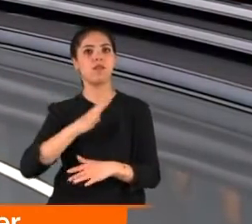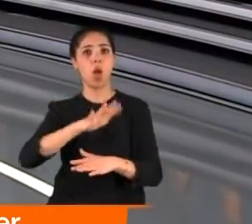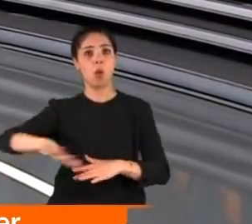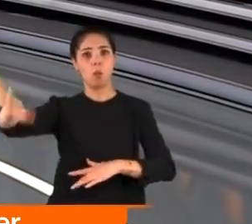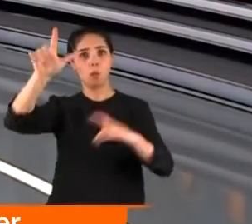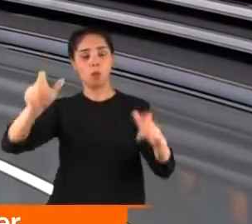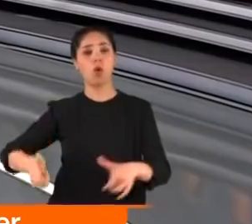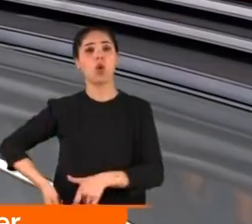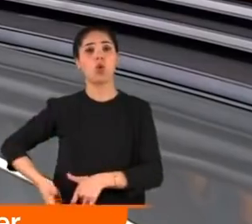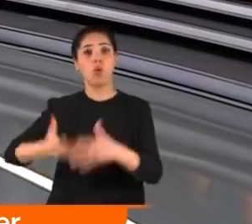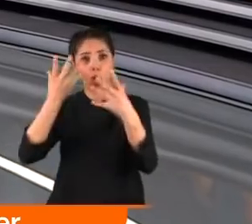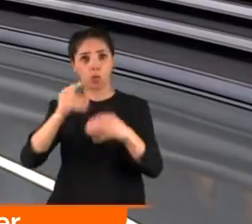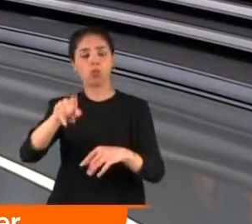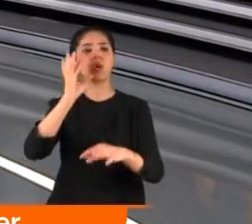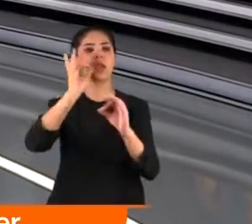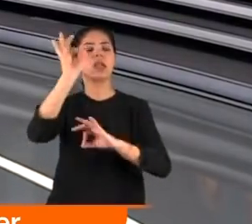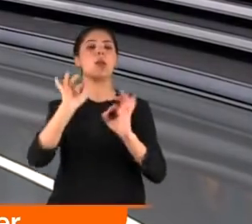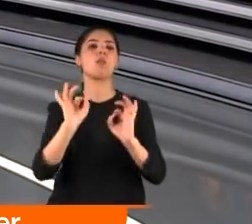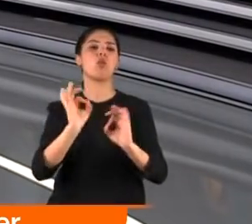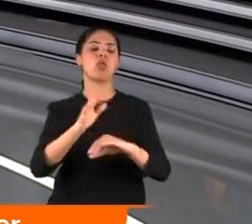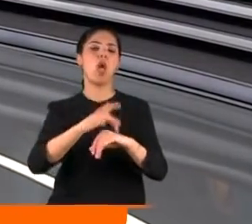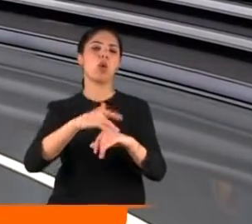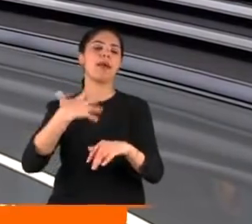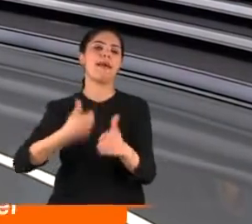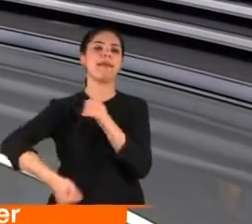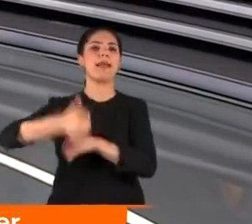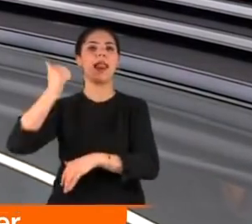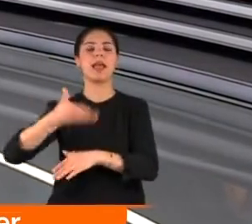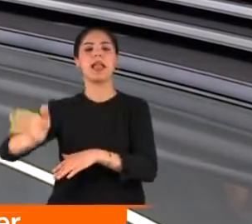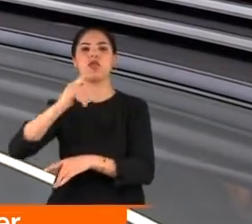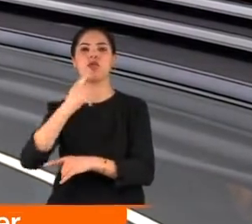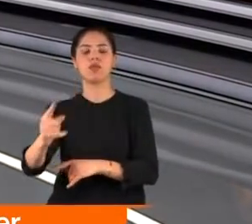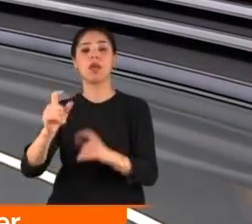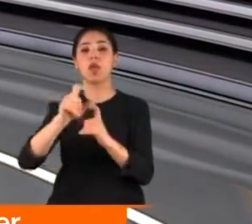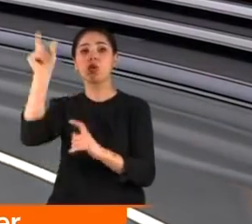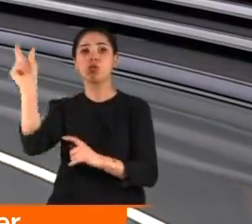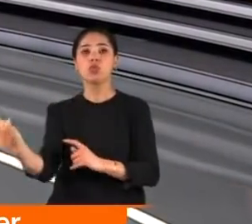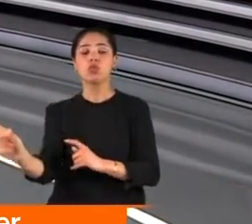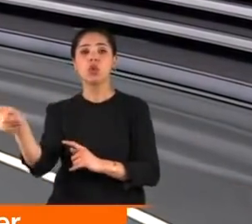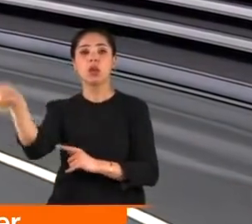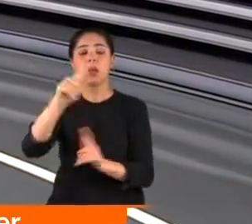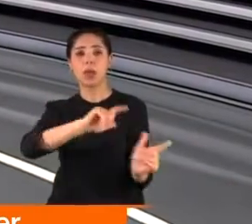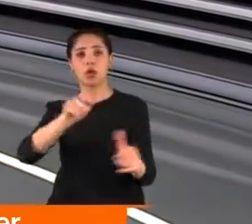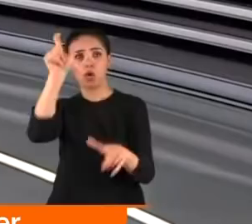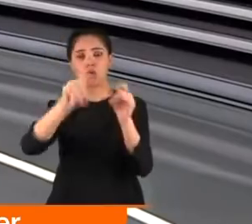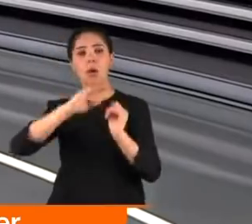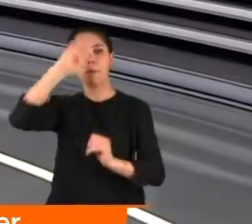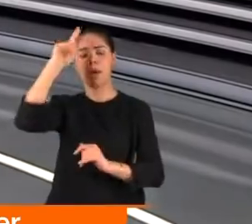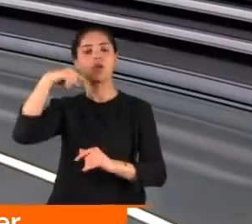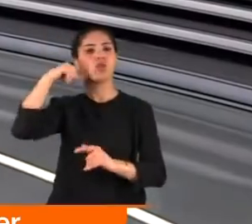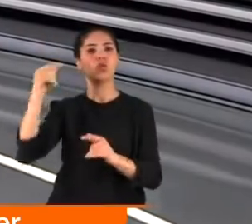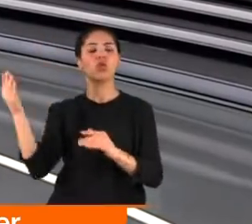güvenli hale getirildiğinde bu insanlar elbette kendi ülkelerine dönecekler dedi. Soylu sığınmacıların bayramda Suriye'ye giriş